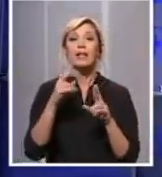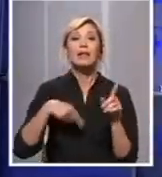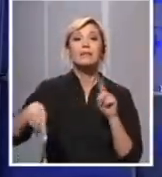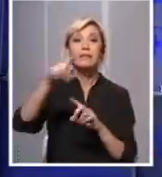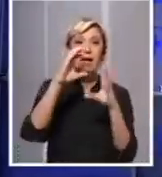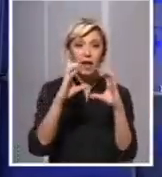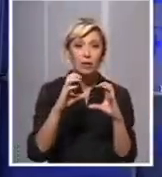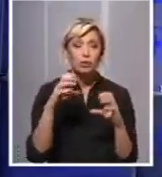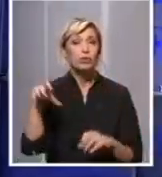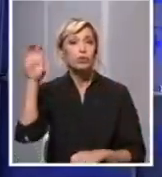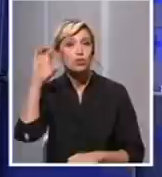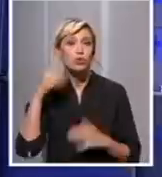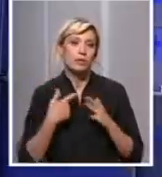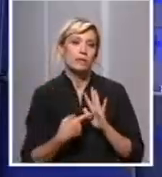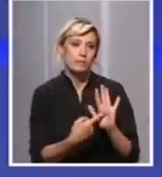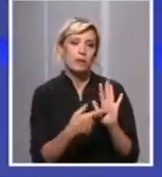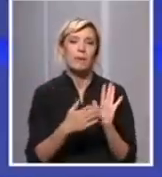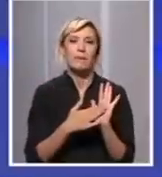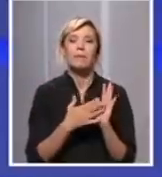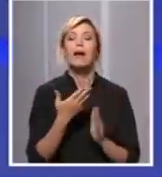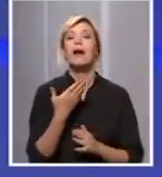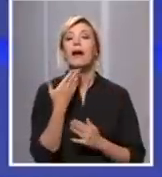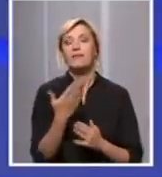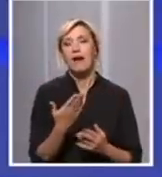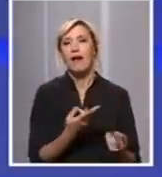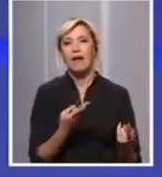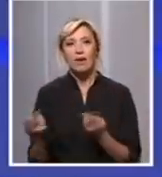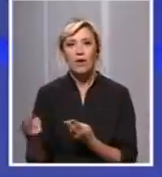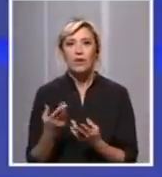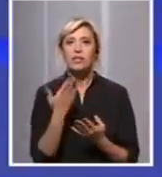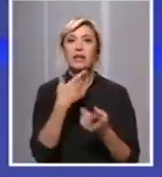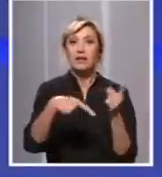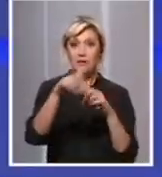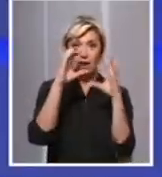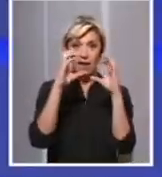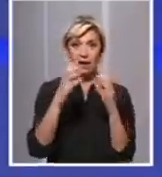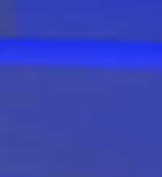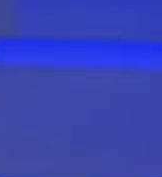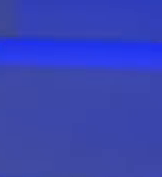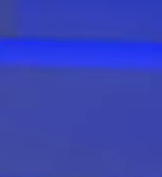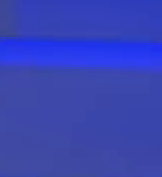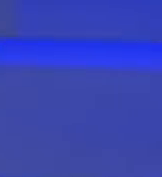mi smo im bar na ovaj način dali primjer. Hvala vam najljepše na gostovanju i hvala na gledanju prijatno vam veče.